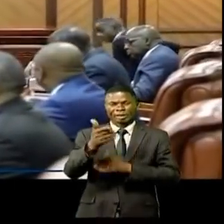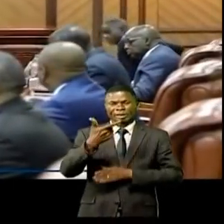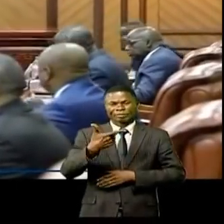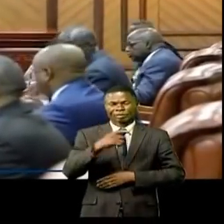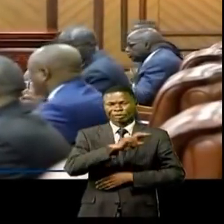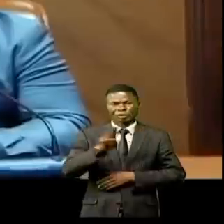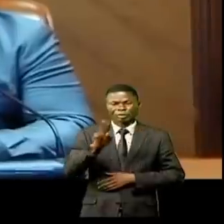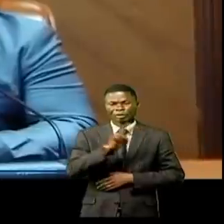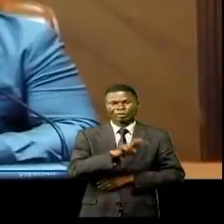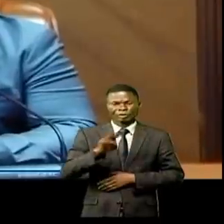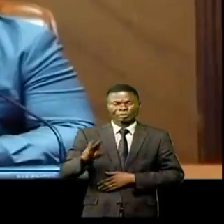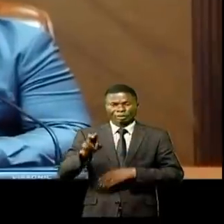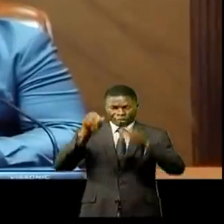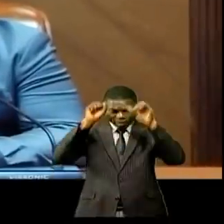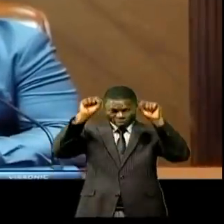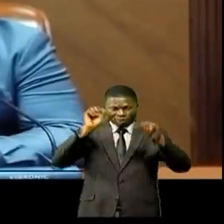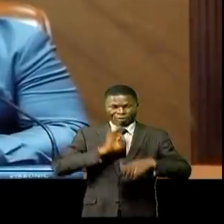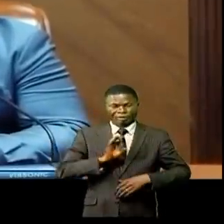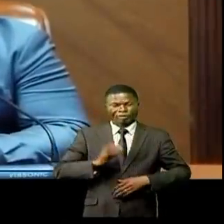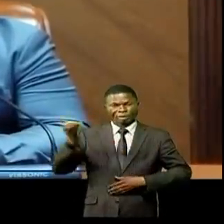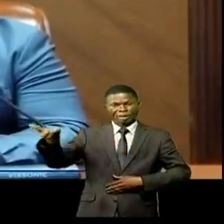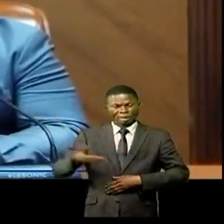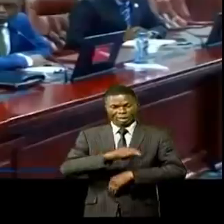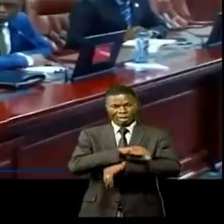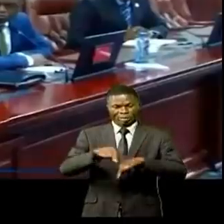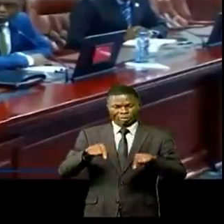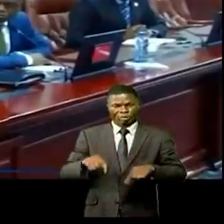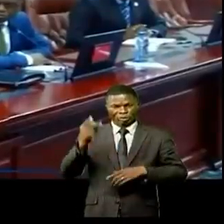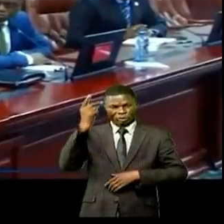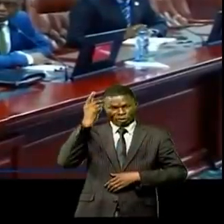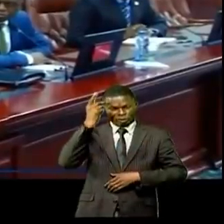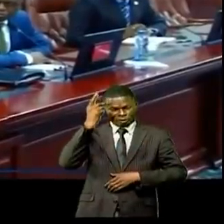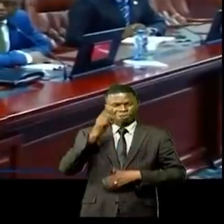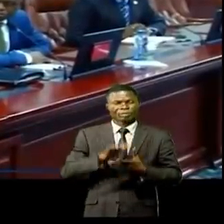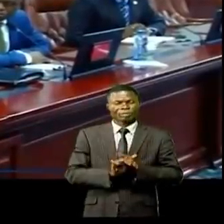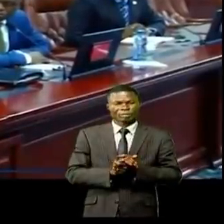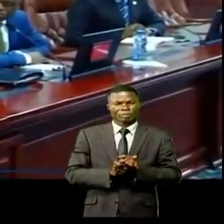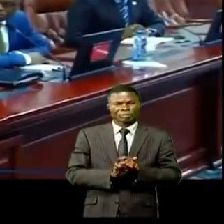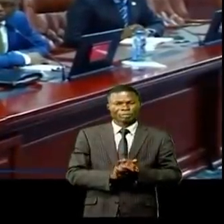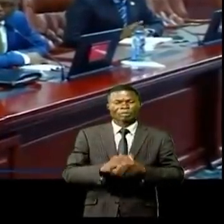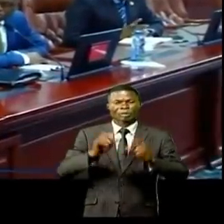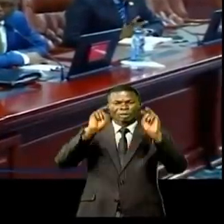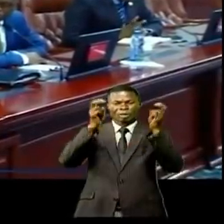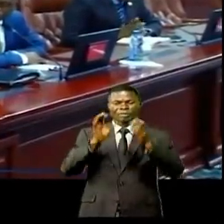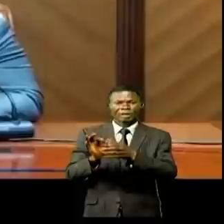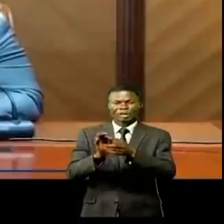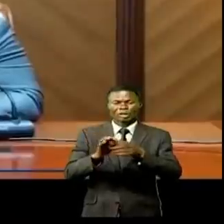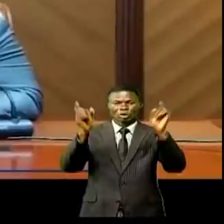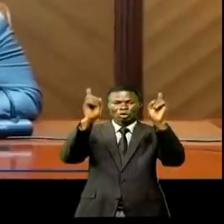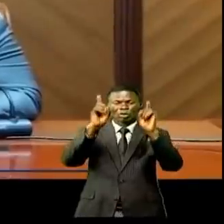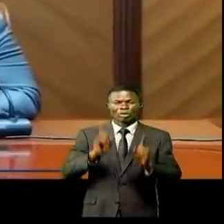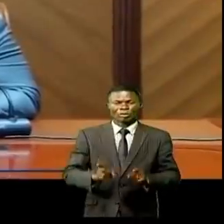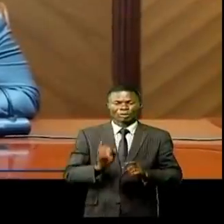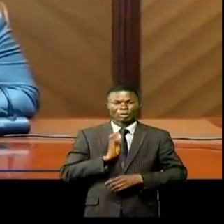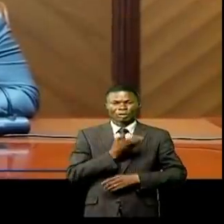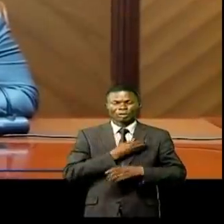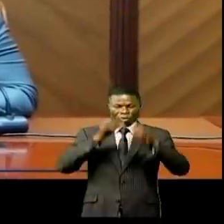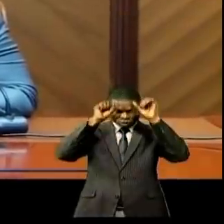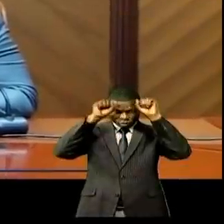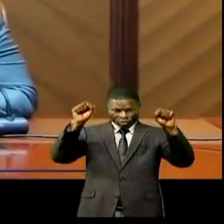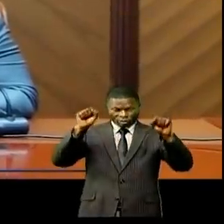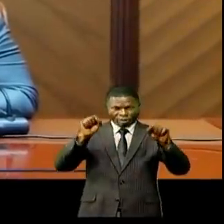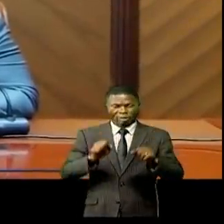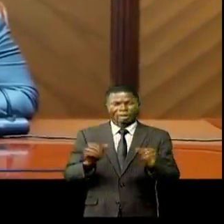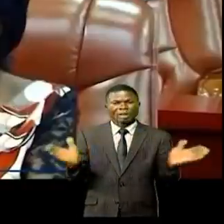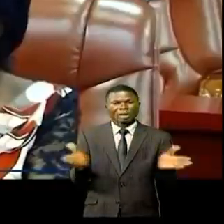2022 par le chef de l'État, Félix-Antoine Tshisekedi-Chilombo, dans son cabinet de travail à la cité de l'Union africaine. Le chef de'État a à cette occasion